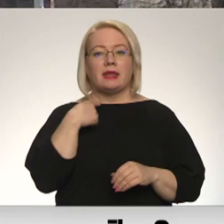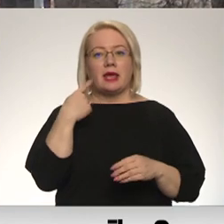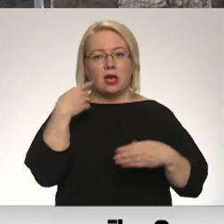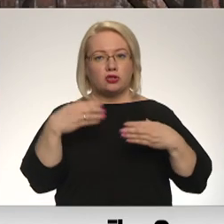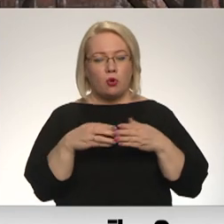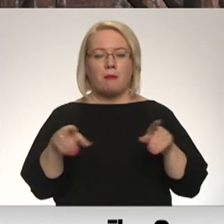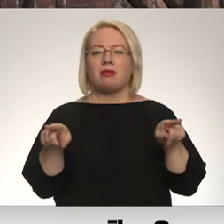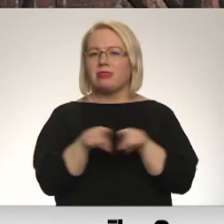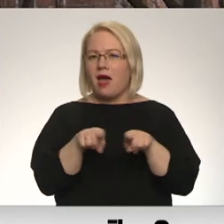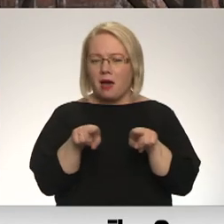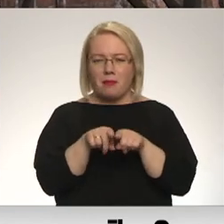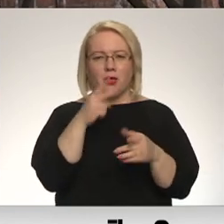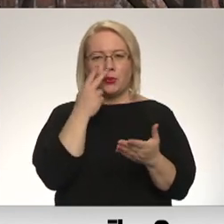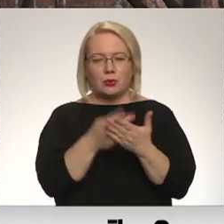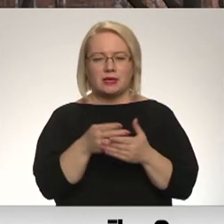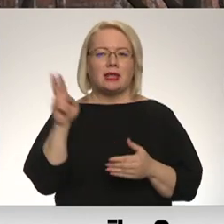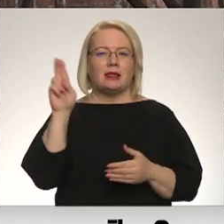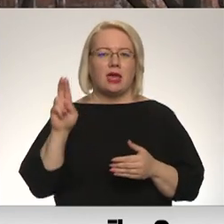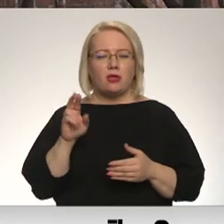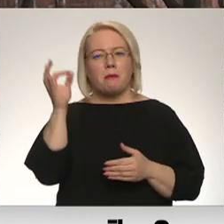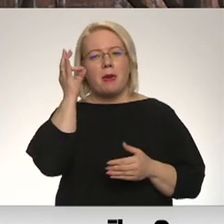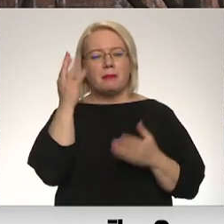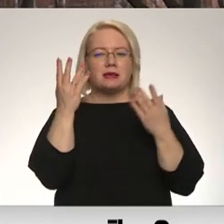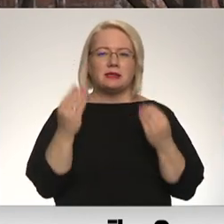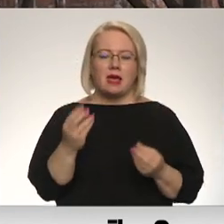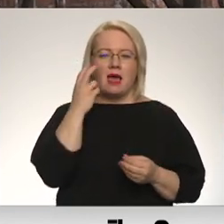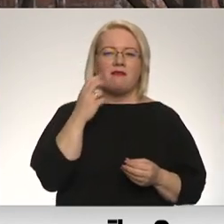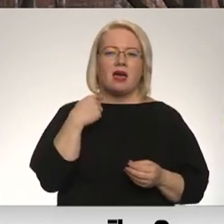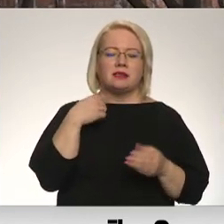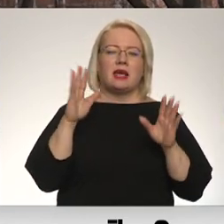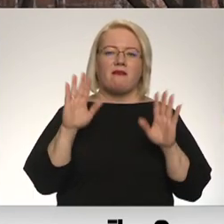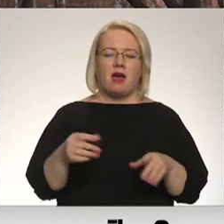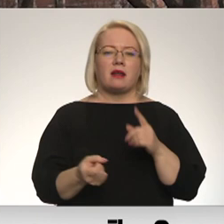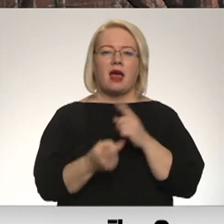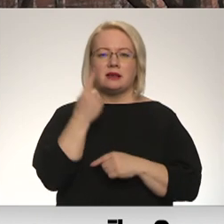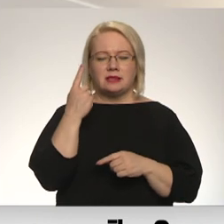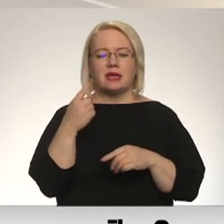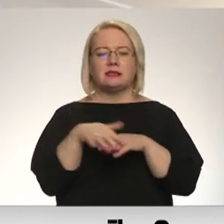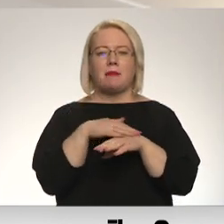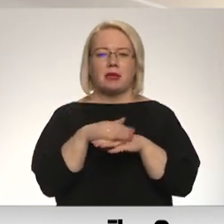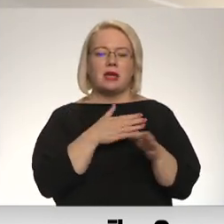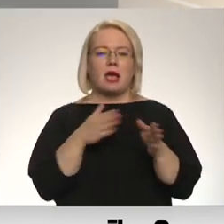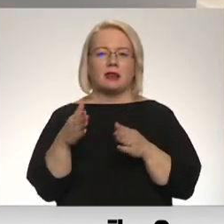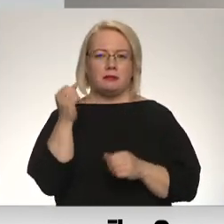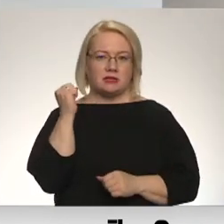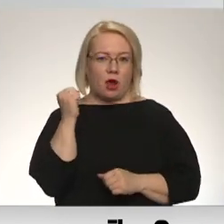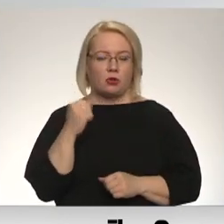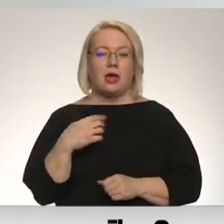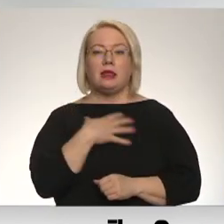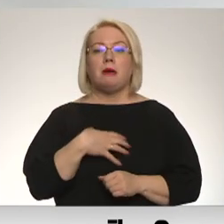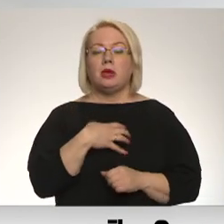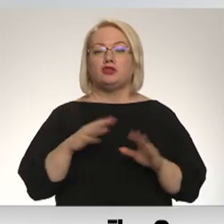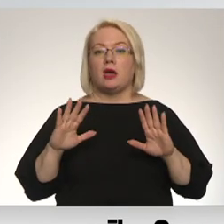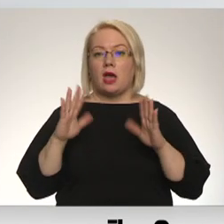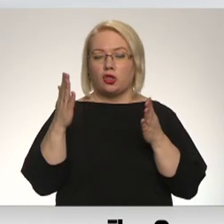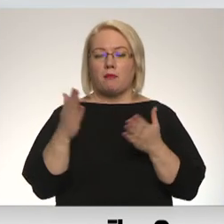tika un tā pieļauj, ka leģionāru pieniņas dienā vecīgā var rasties sabiedriskās kārtības draudi. Nepieciešamības gadījumā